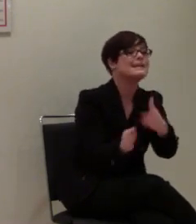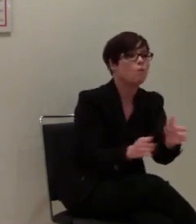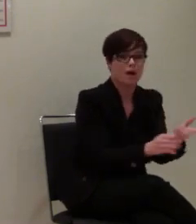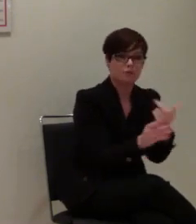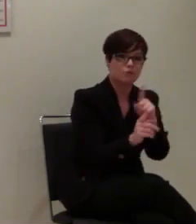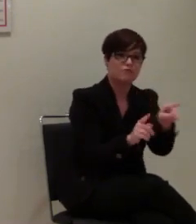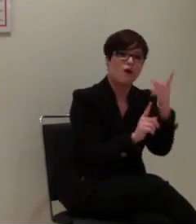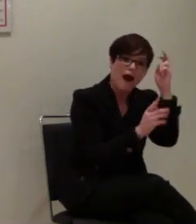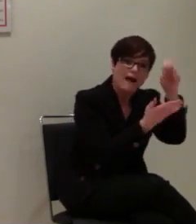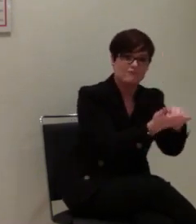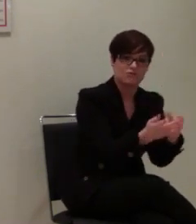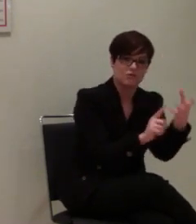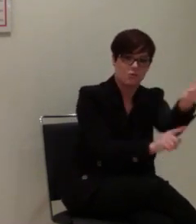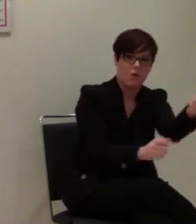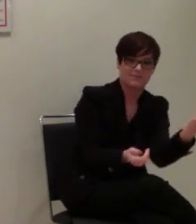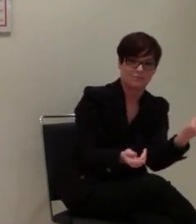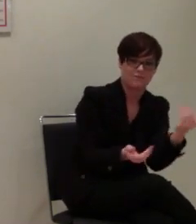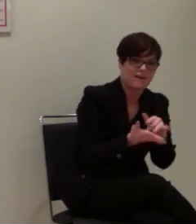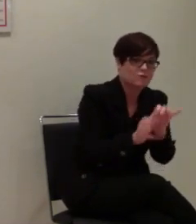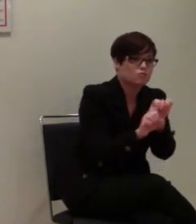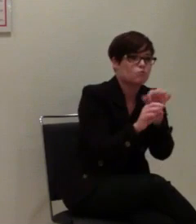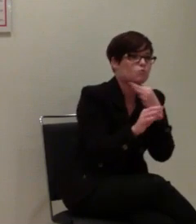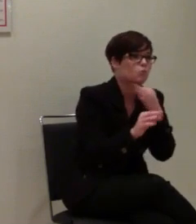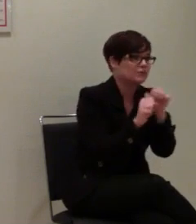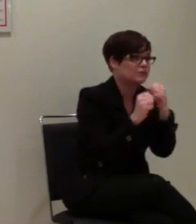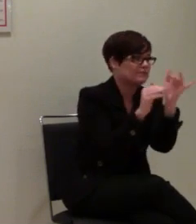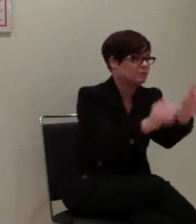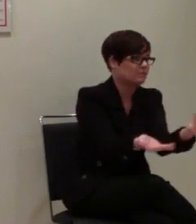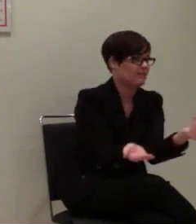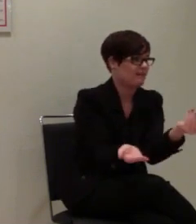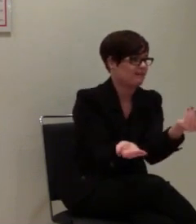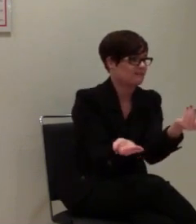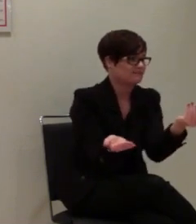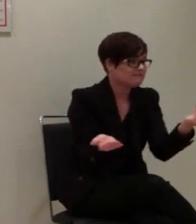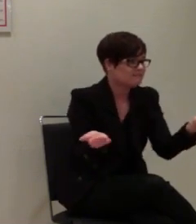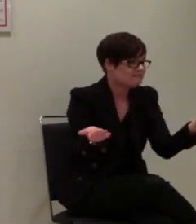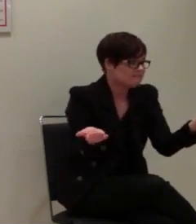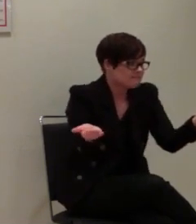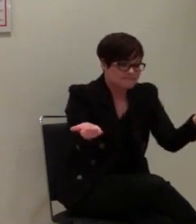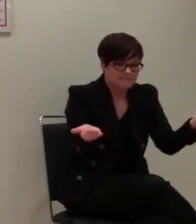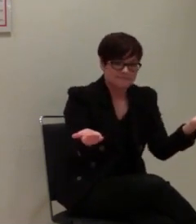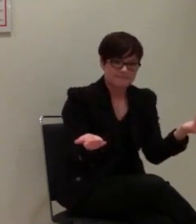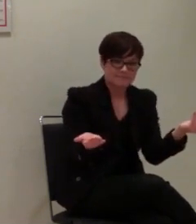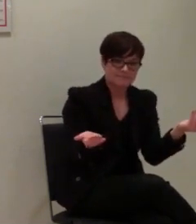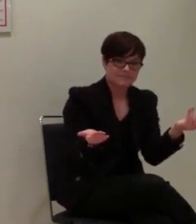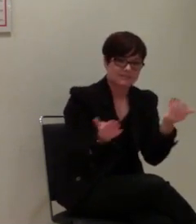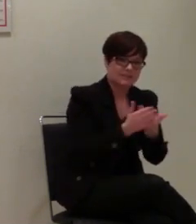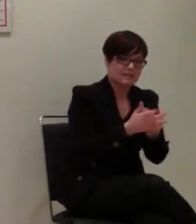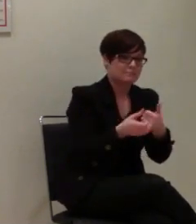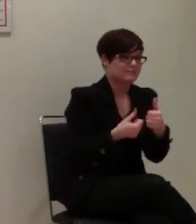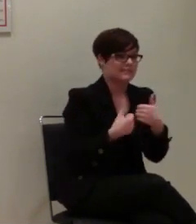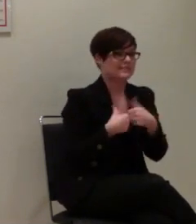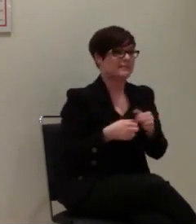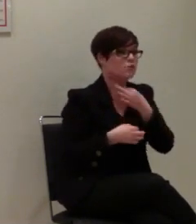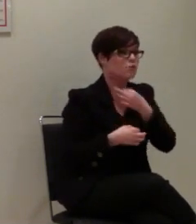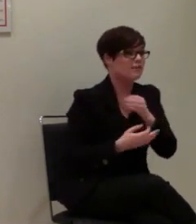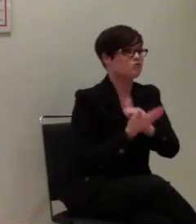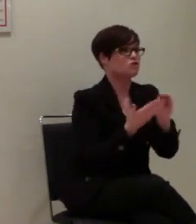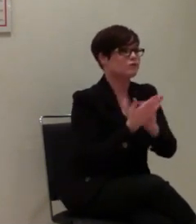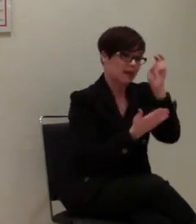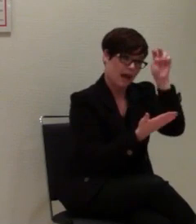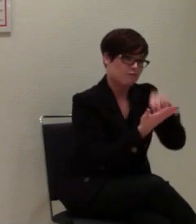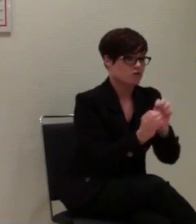wird. Von daher werden wir nicht zwingend diese schriftliche